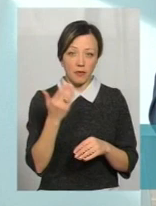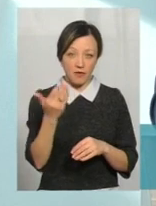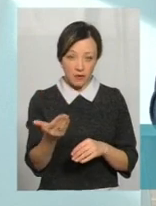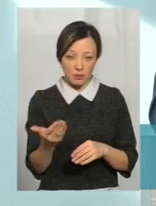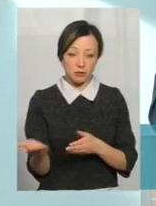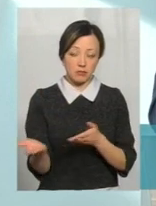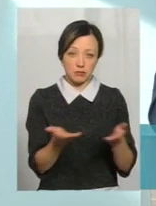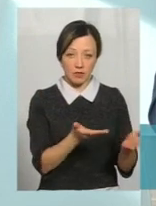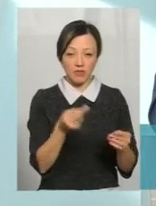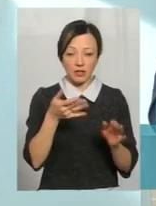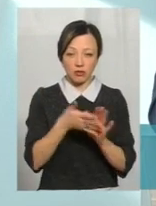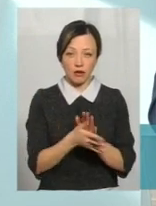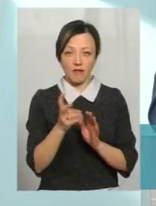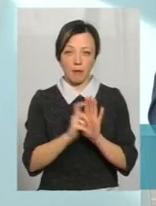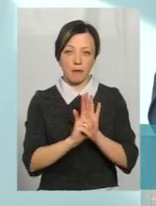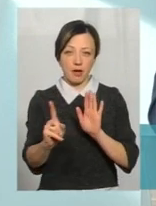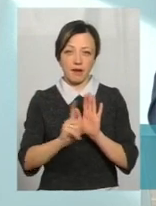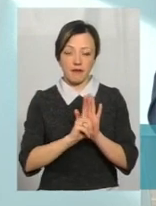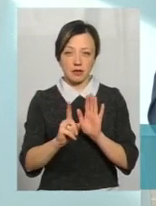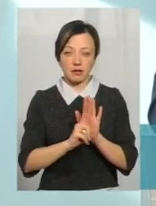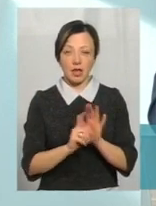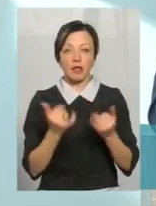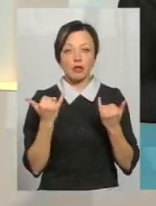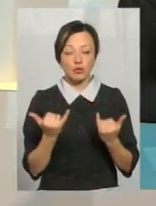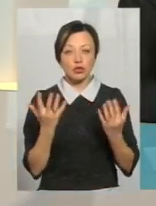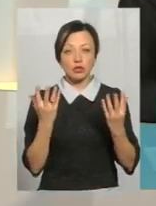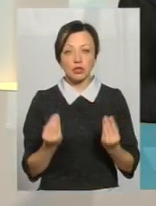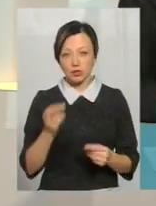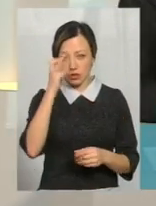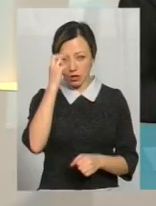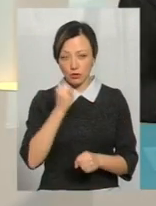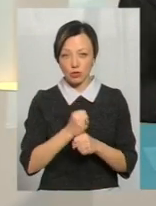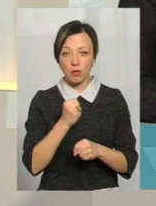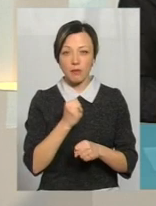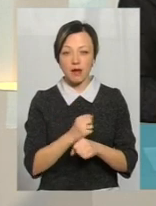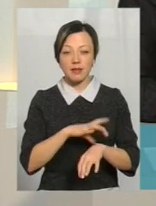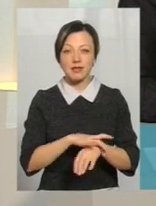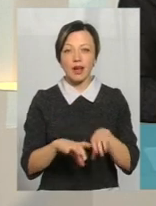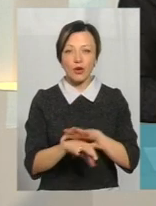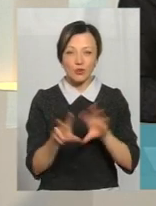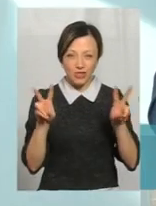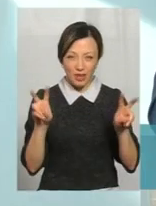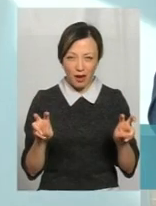витрачав безпосередньо на перевезень. На сьогоднішній день держава зробила заручниками безпосередньо